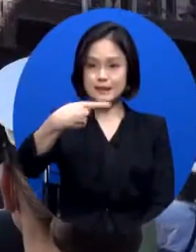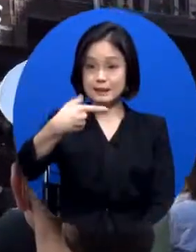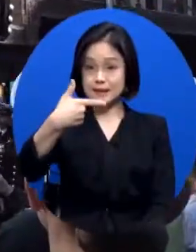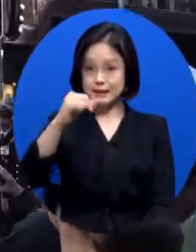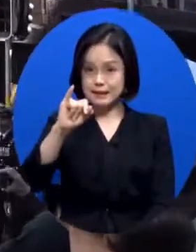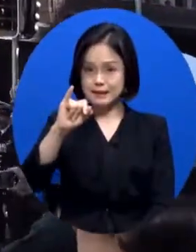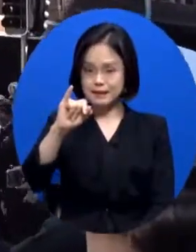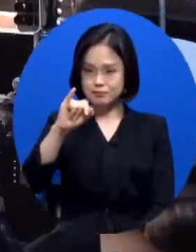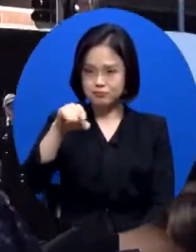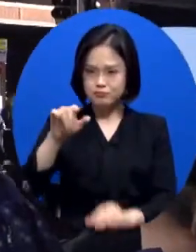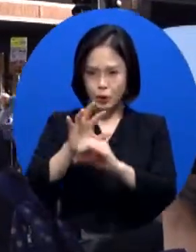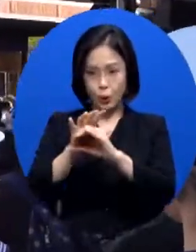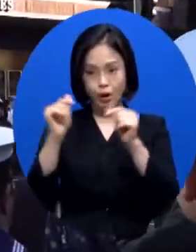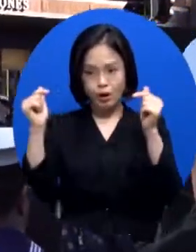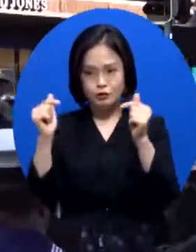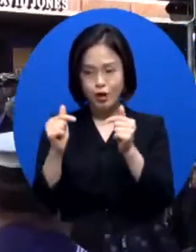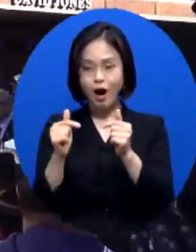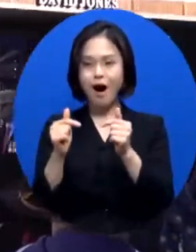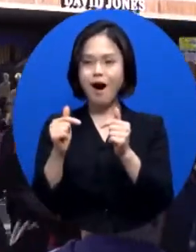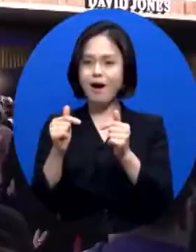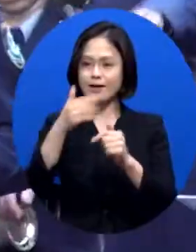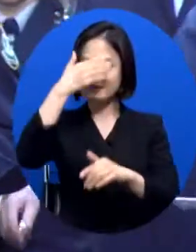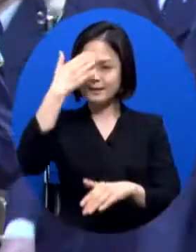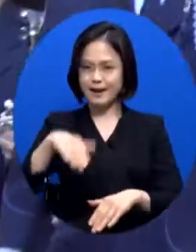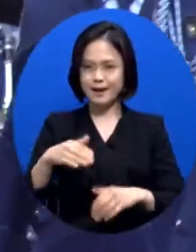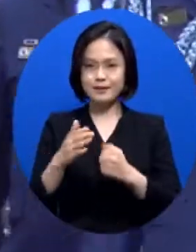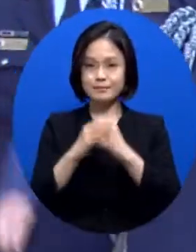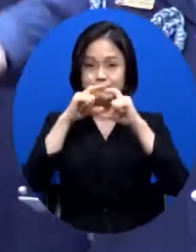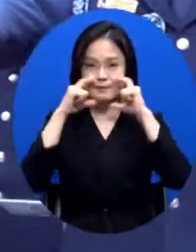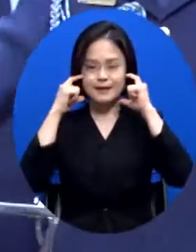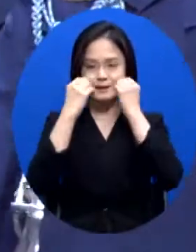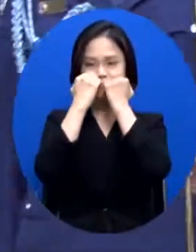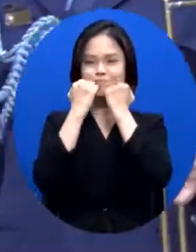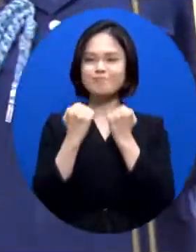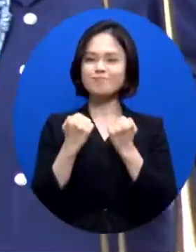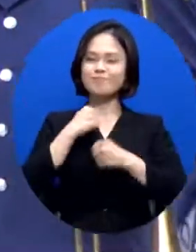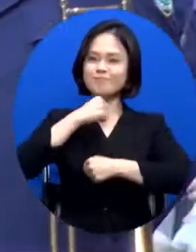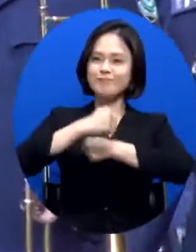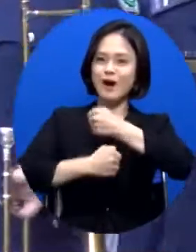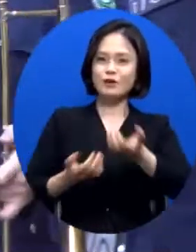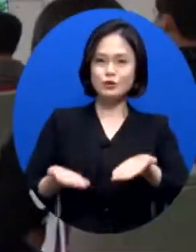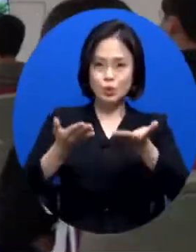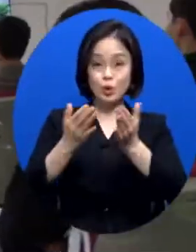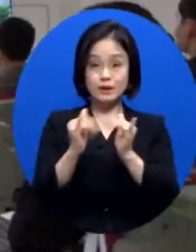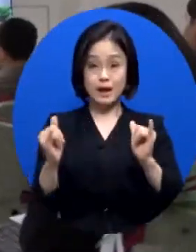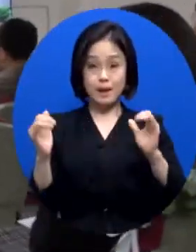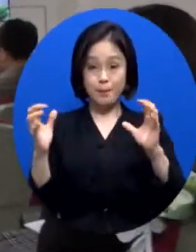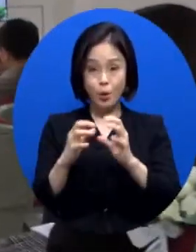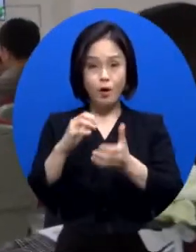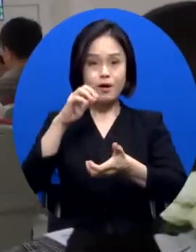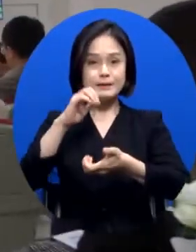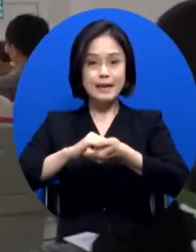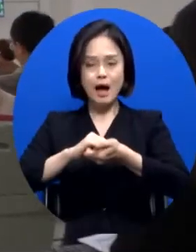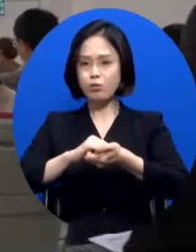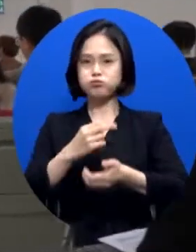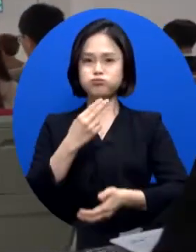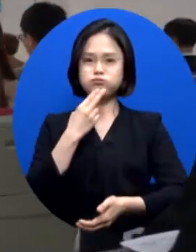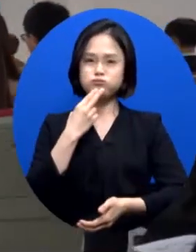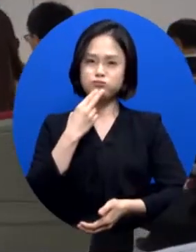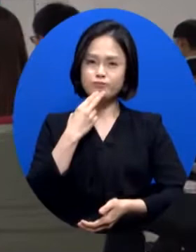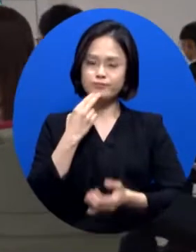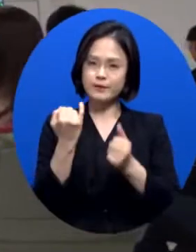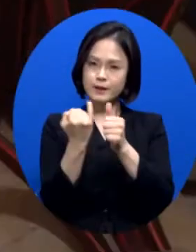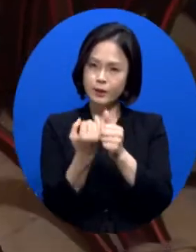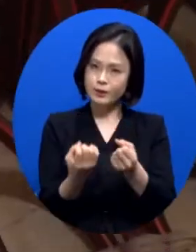안작데이 등의 대규모 행사를 재개하고 대중교통과 실내 건물은 물론 결혼식과 장례식,